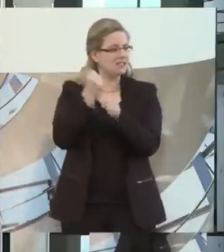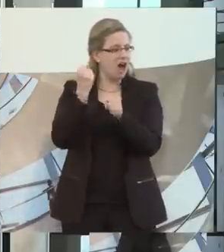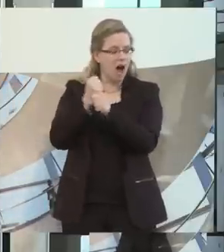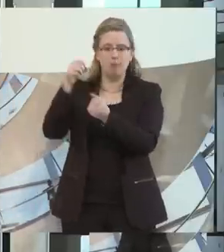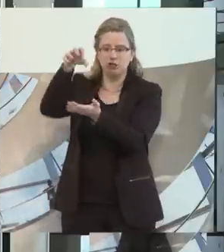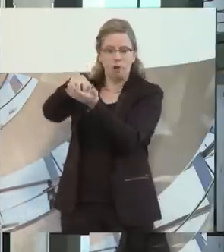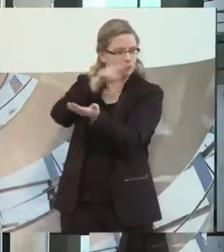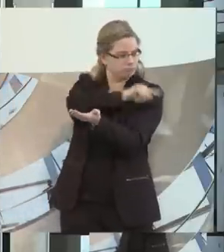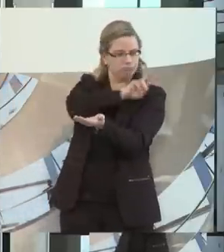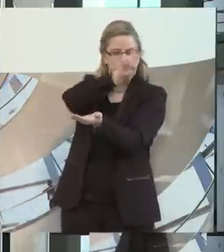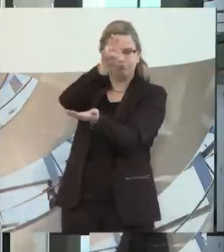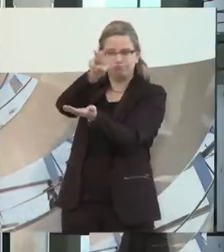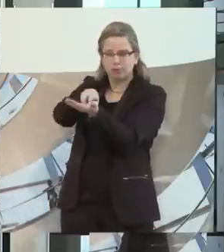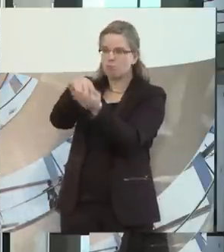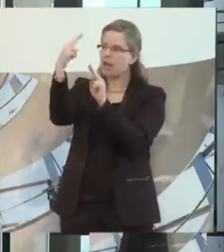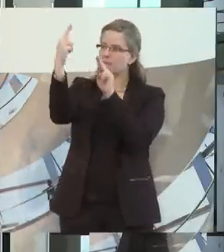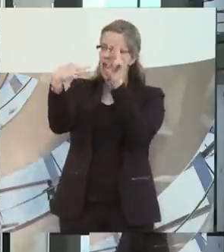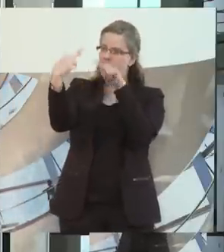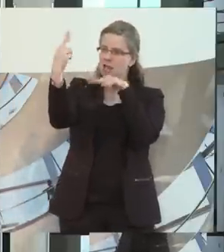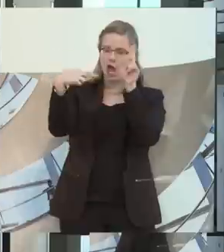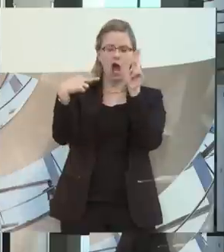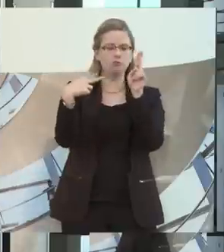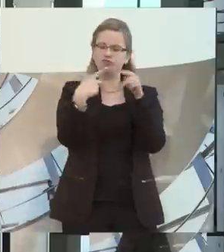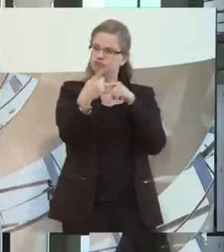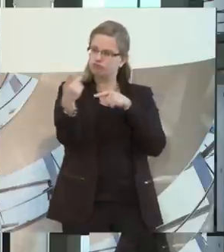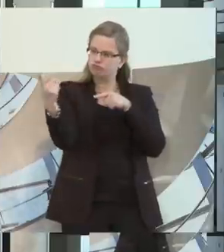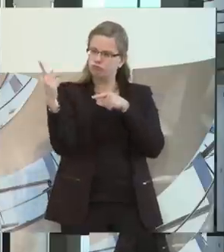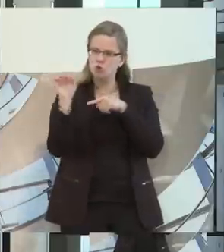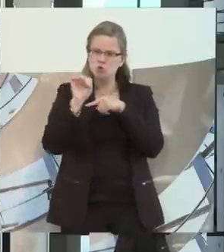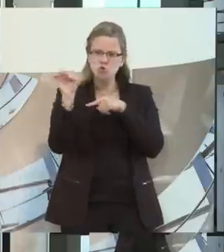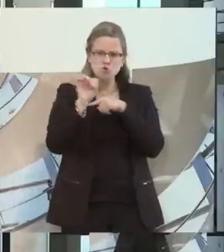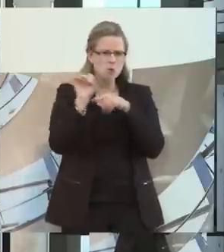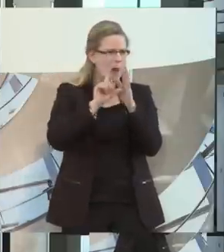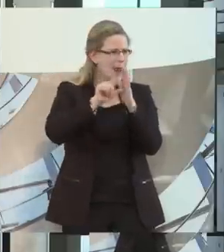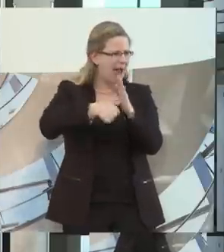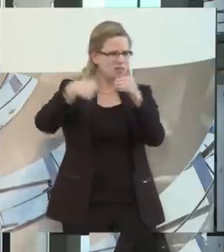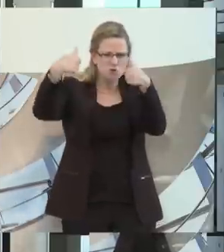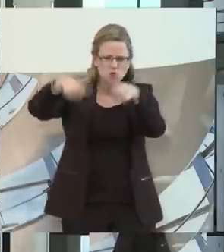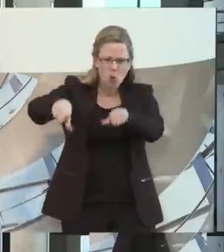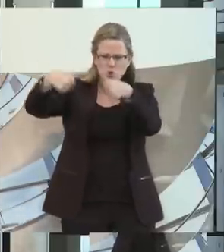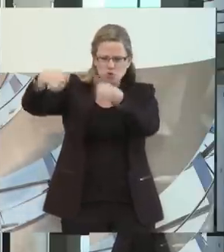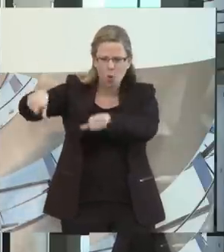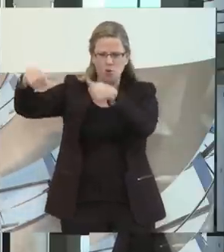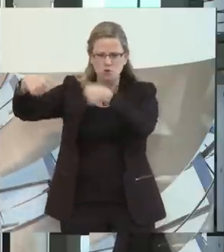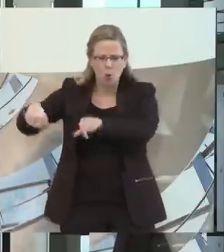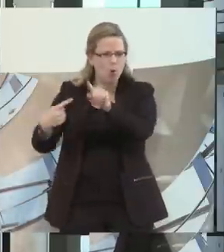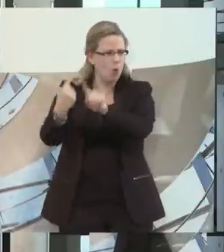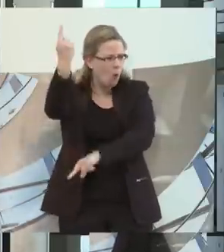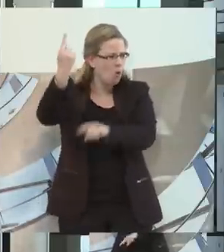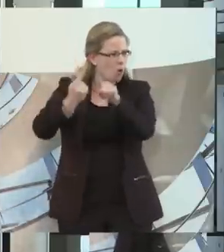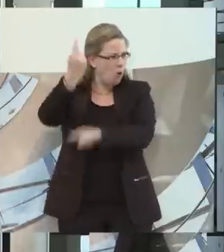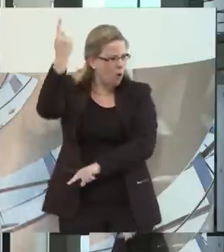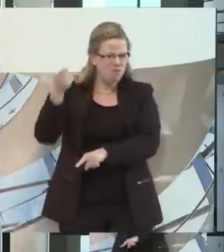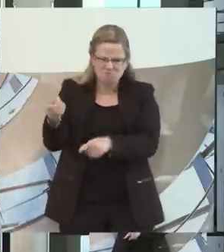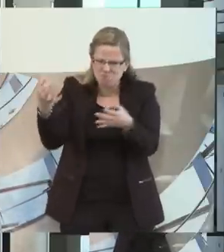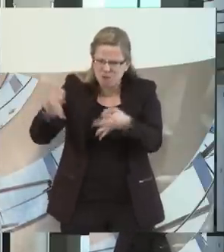kennengelernt haben und dort feststellen mussten, dass dort der Leistungsdruck so hoch ist und die Möglichkeit von Assistenz, die man